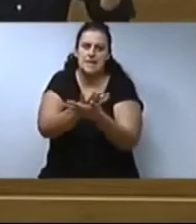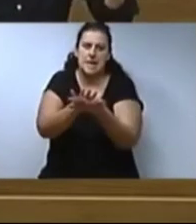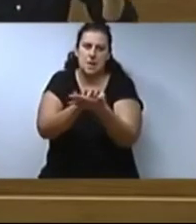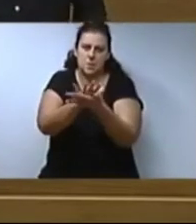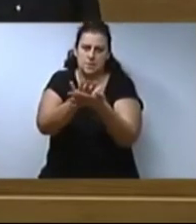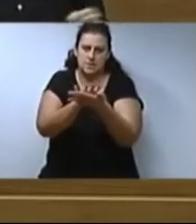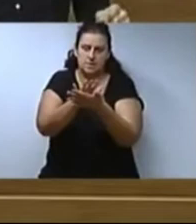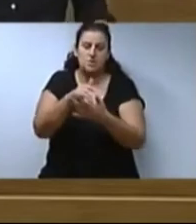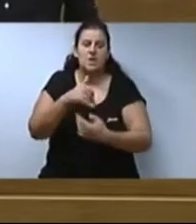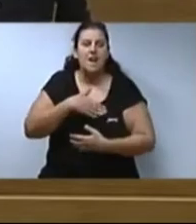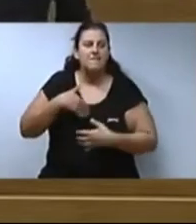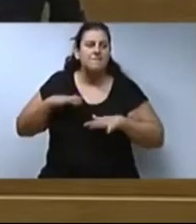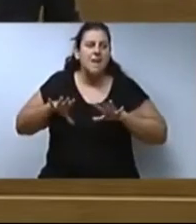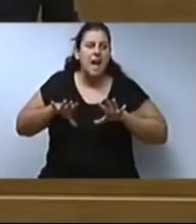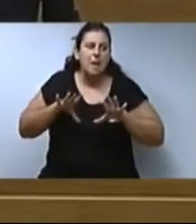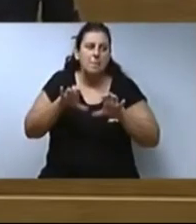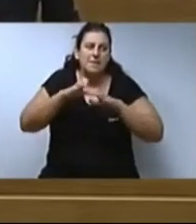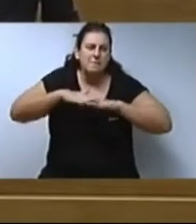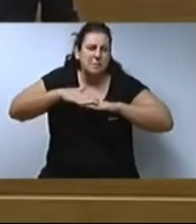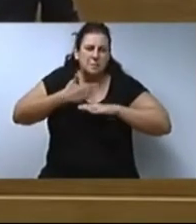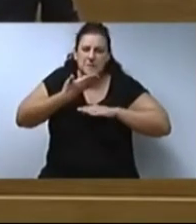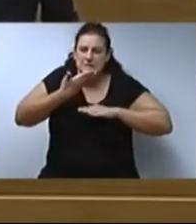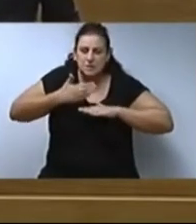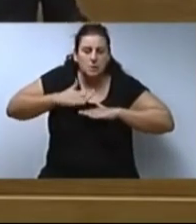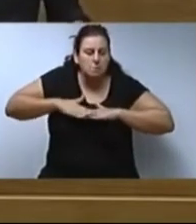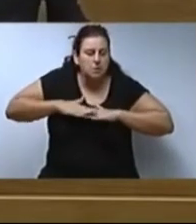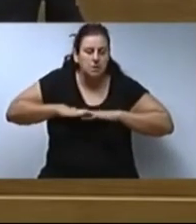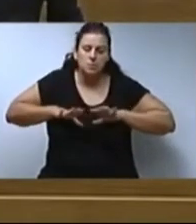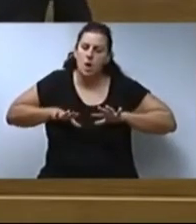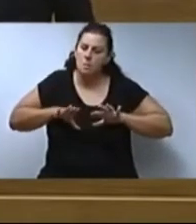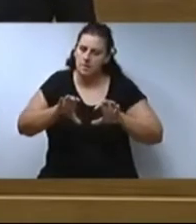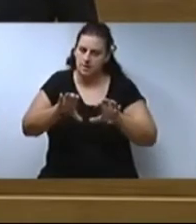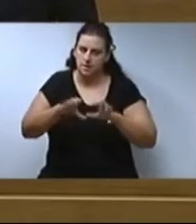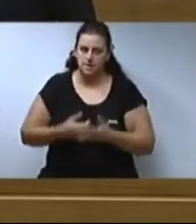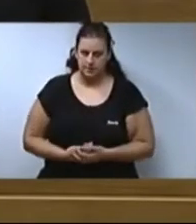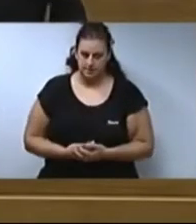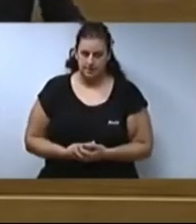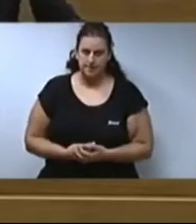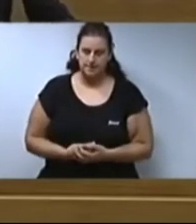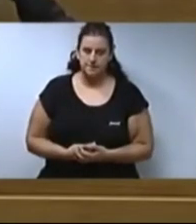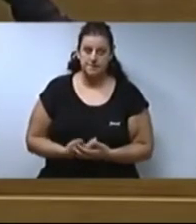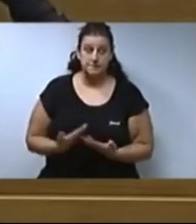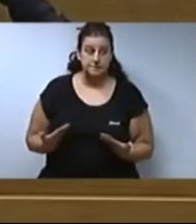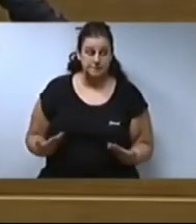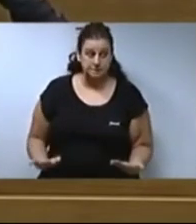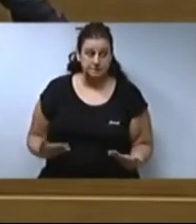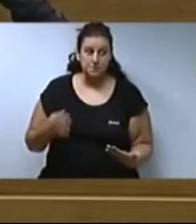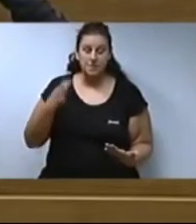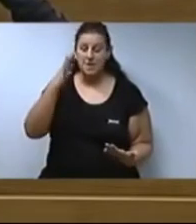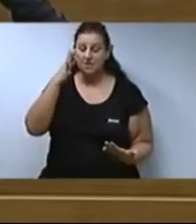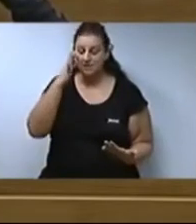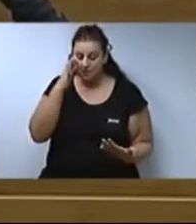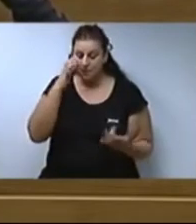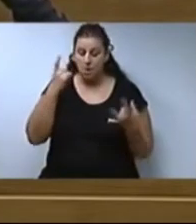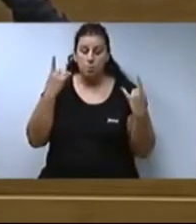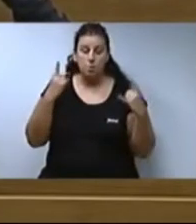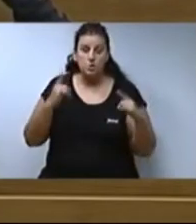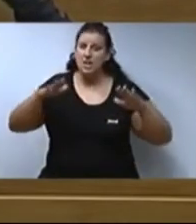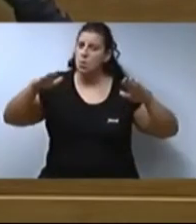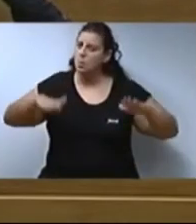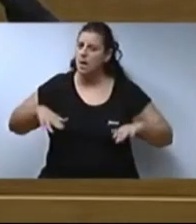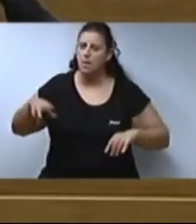a aprendre, encara que sigui a dues o tres cosetes, i fem-ho possible. Senyori, no hem parat. El botànic no s'ha permès